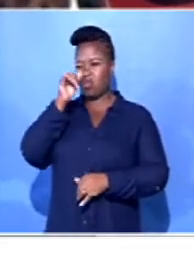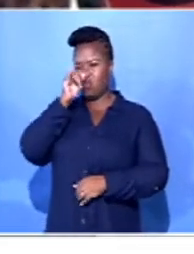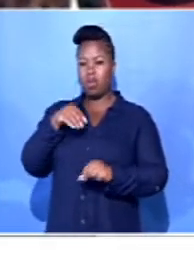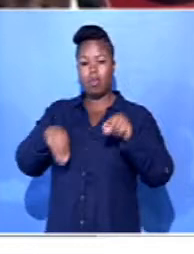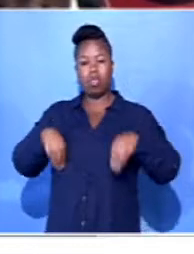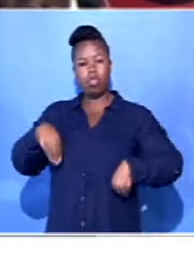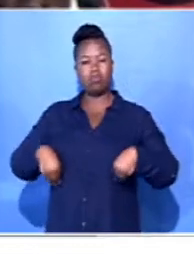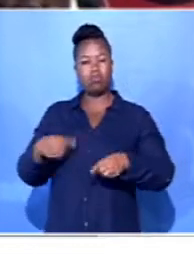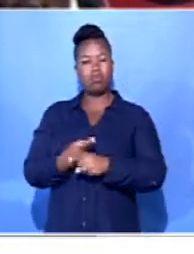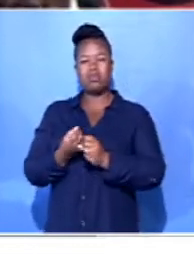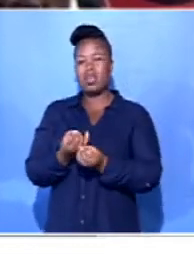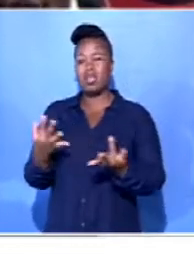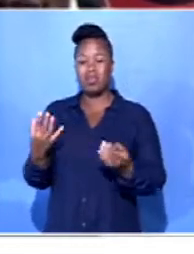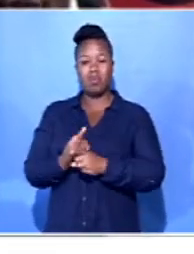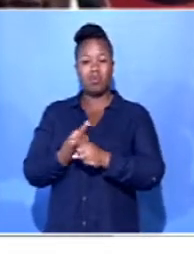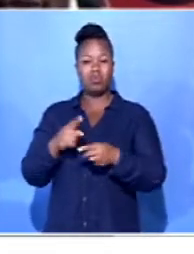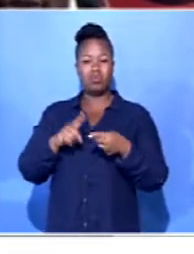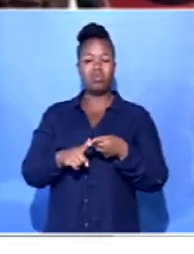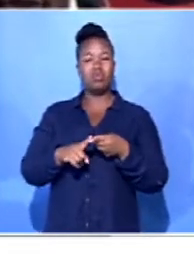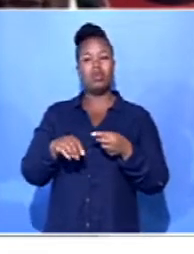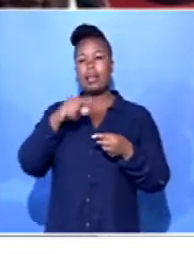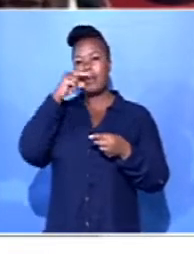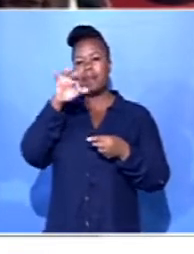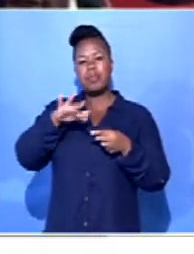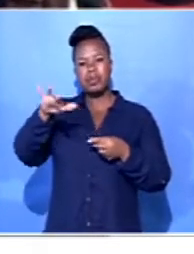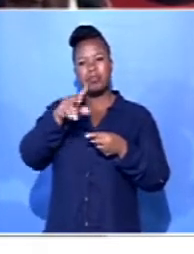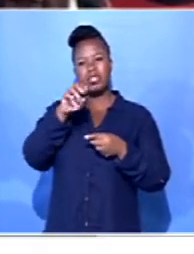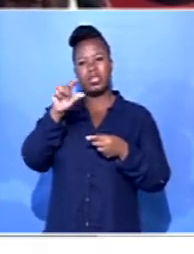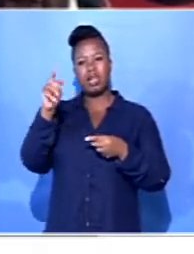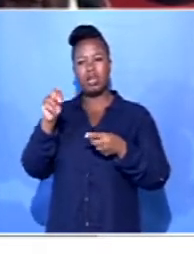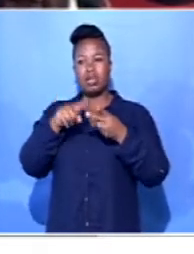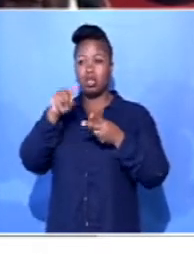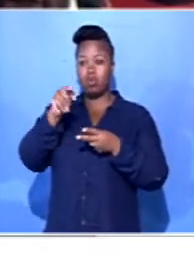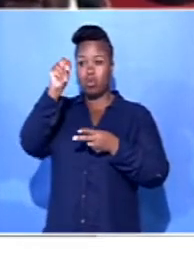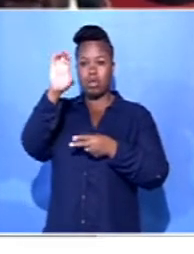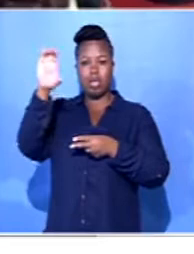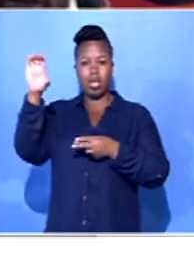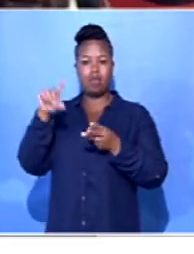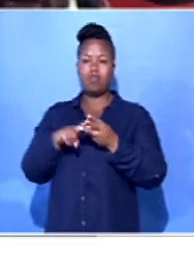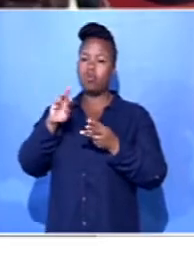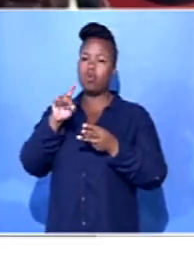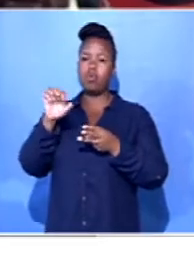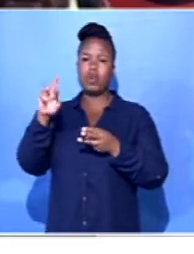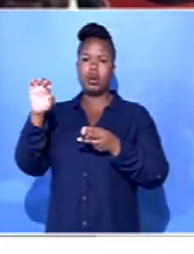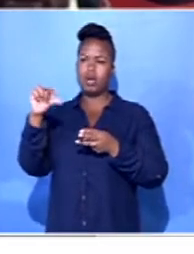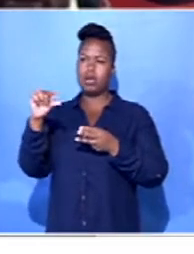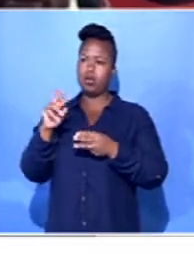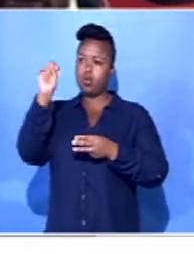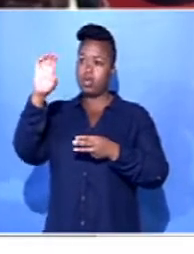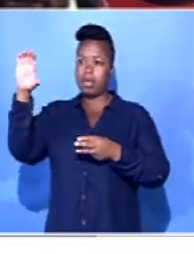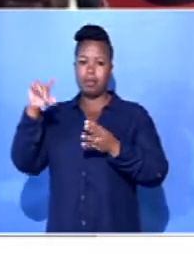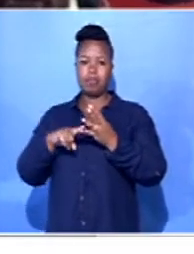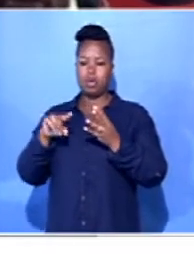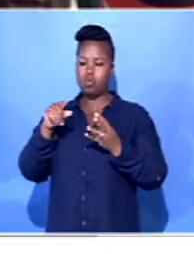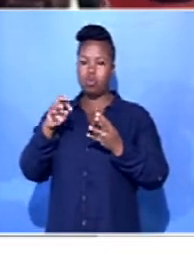Eonon, van Langkloof, van Tsitsikama, van Priska in die Noordkap, van Boegoeberg in die Noordkap, van